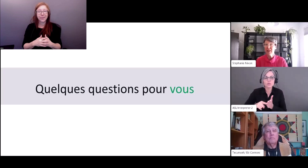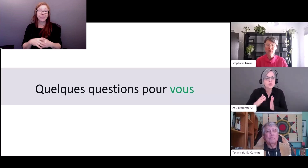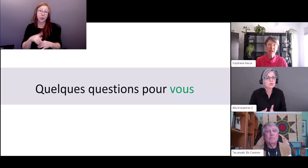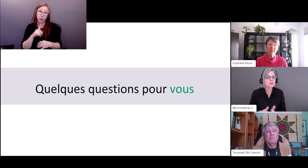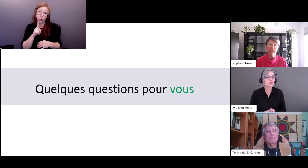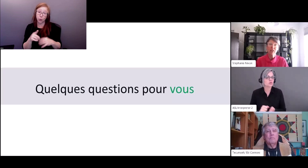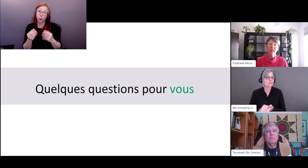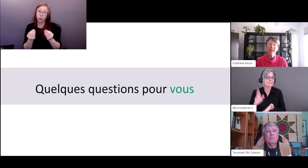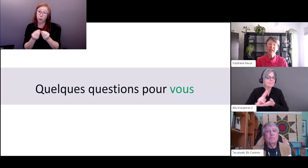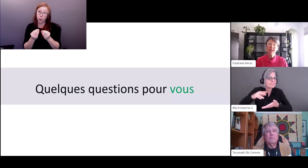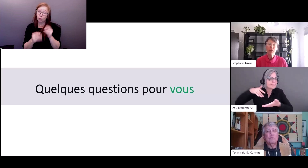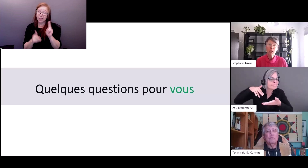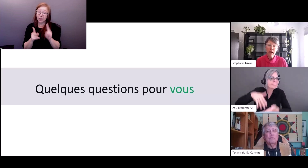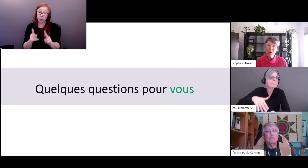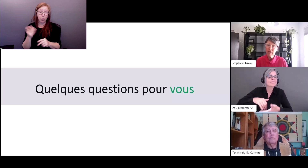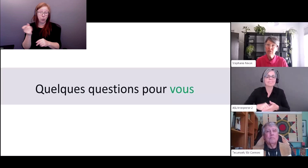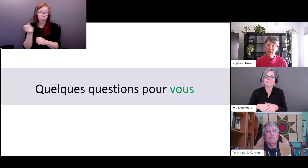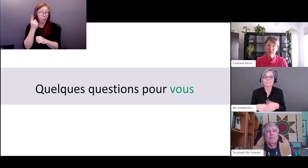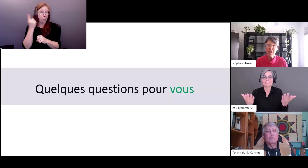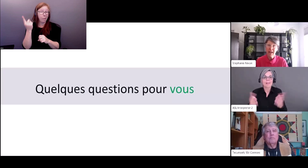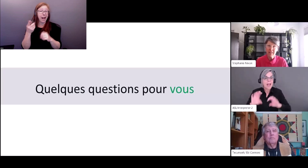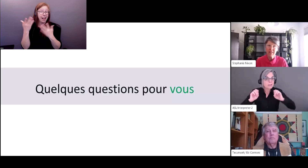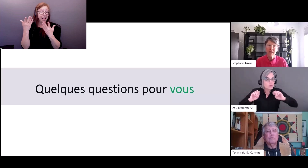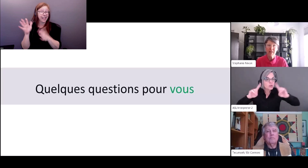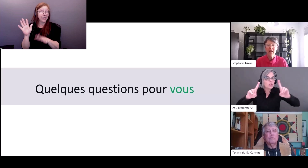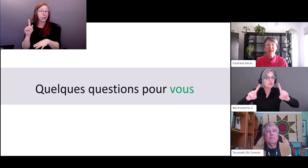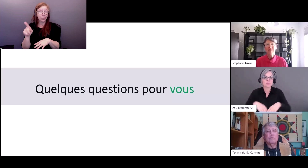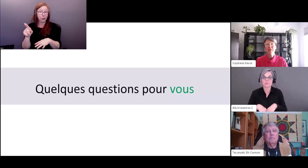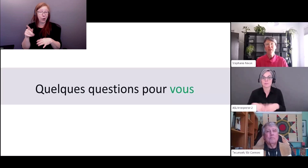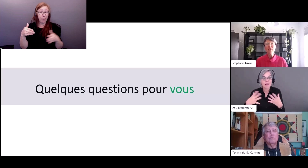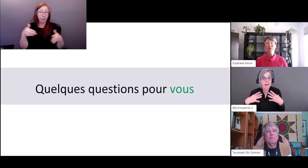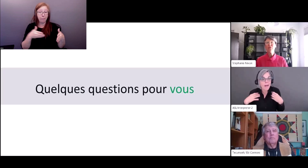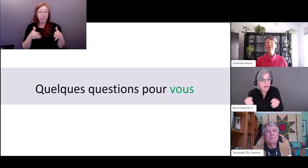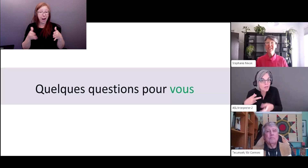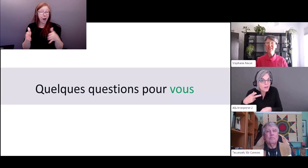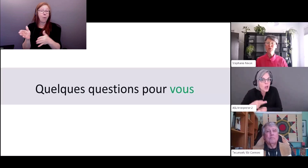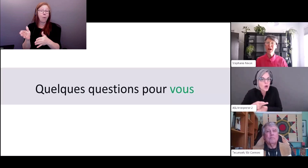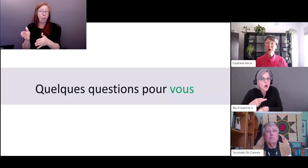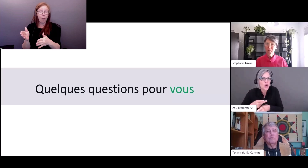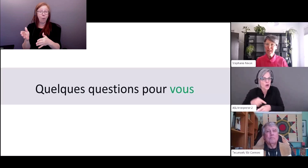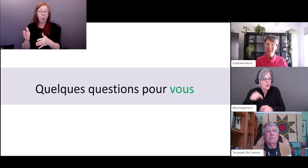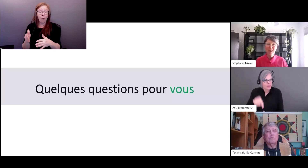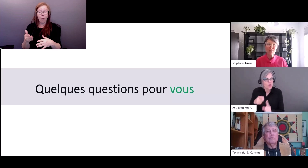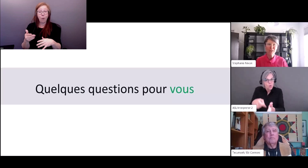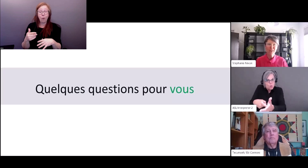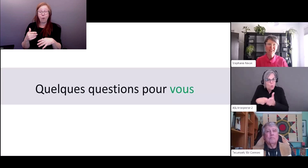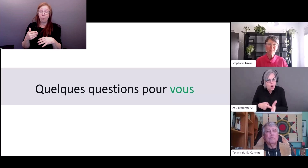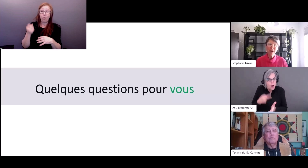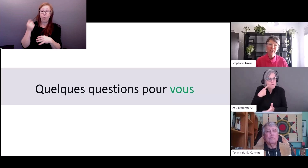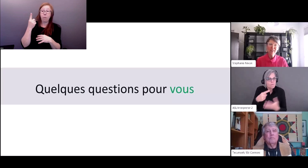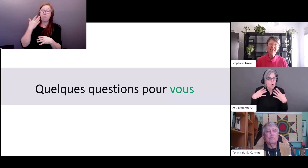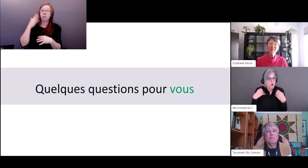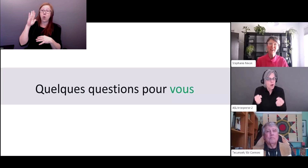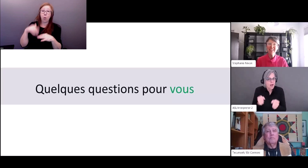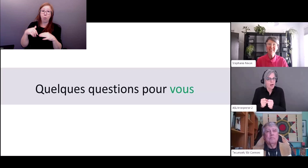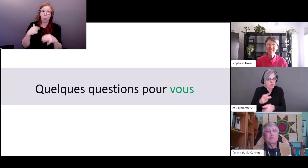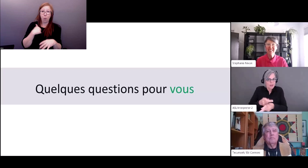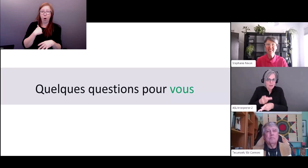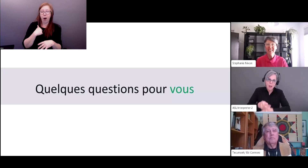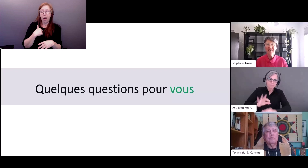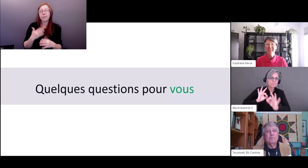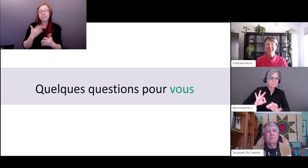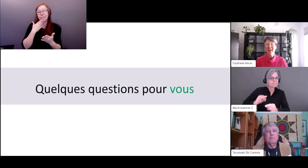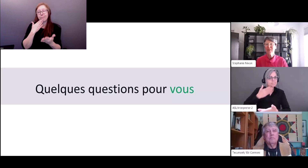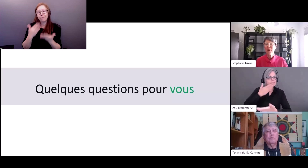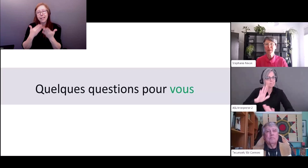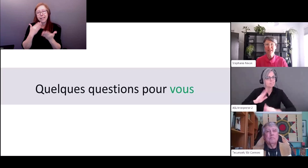que nous devons faire en tant que en tant que praticien du secteur de la santé alors